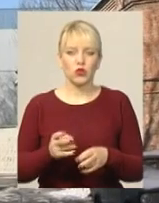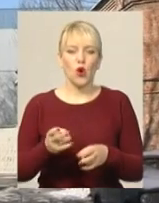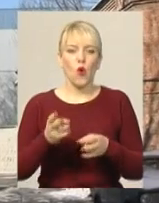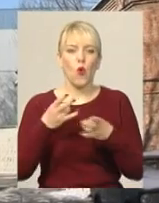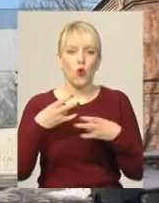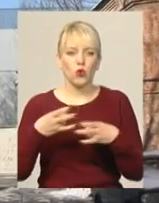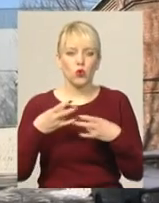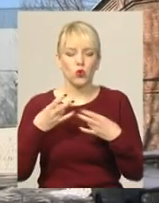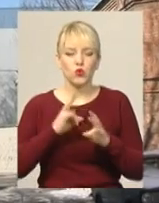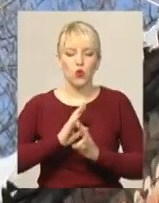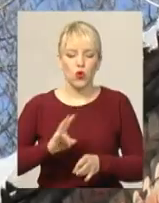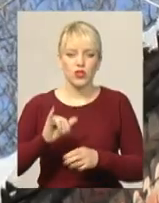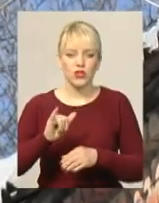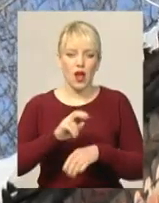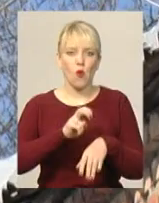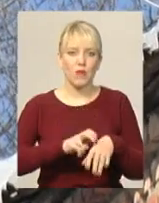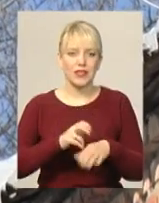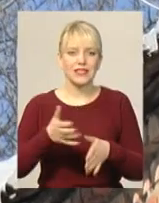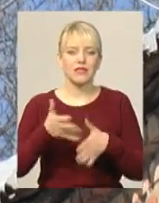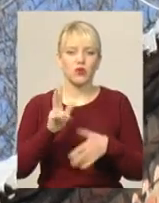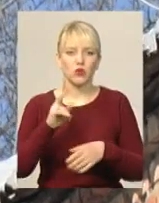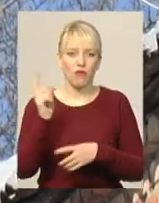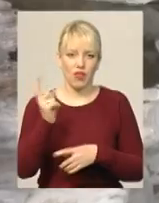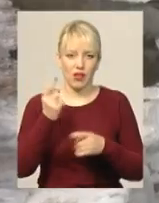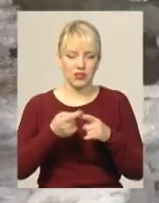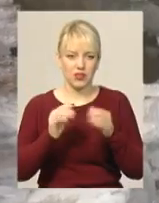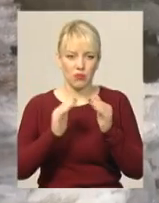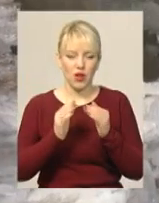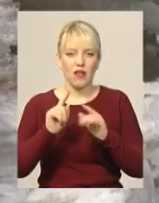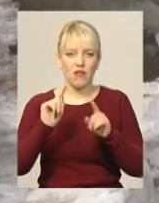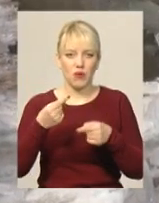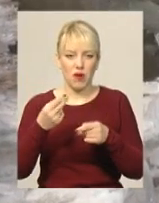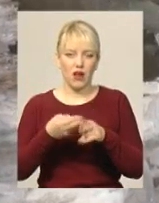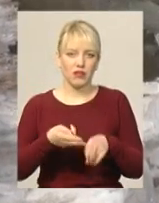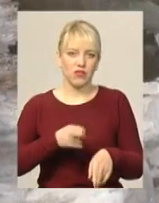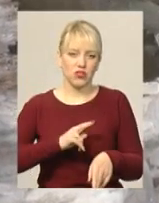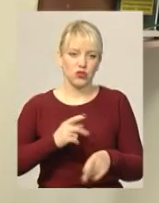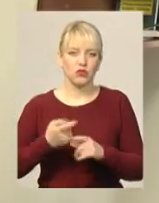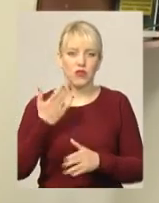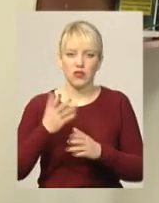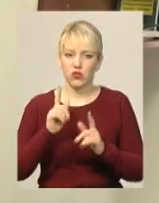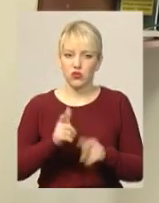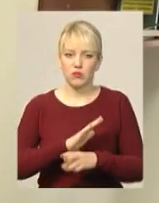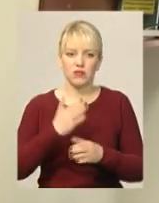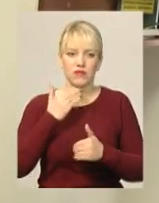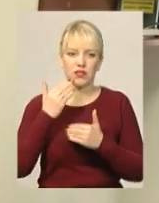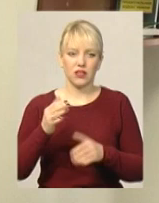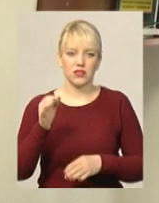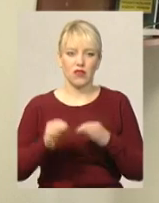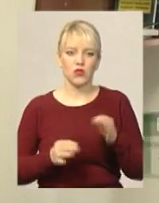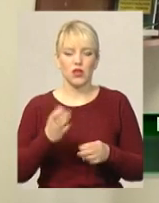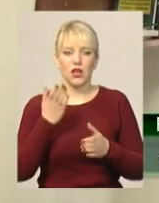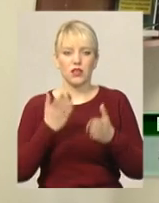з'ясувати, хто власник будівлі і вимагати у нього відшкодування Якщо той не погоджується, звертатися до суду Якщо